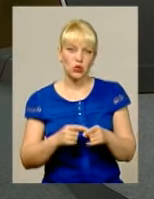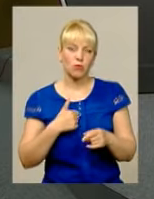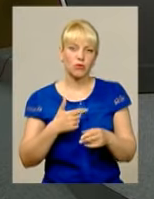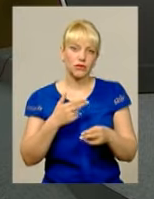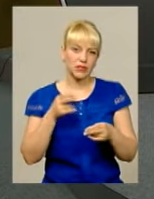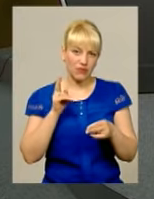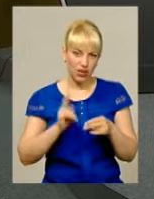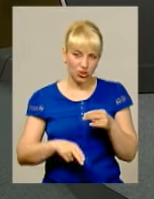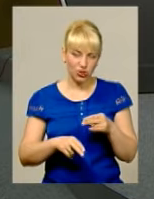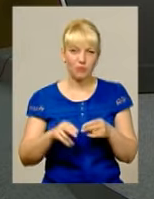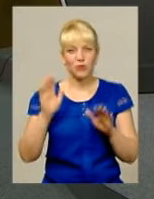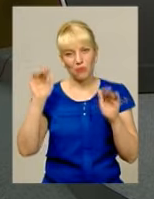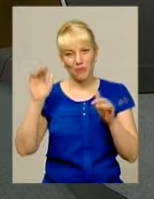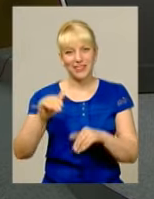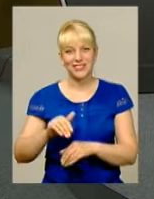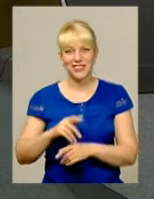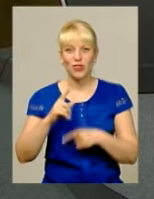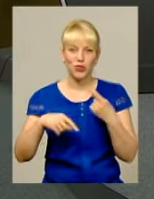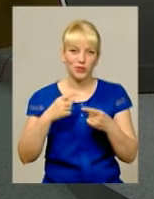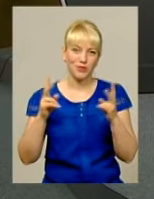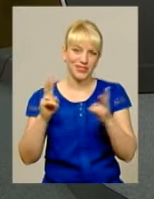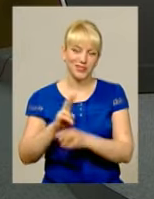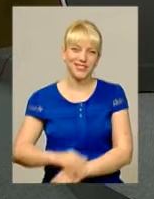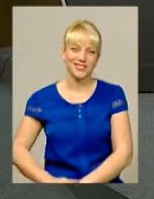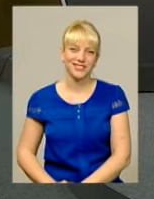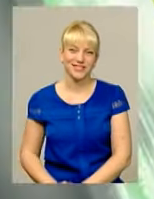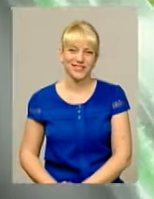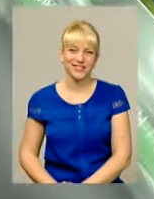настав час сказати вам до побачення, до нової зустрічі